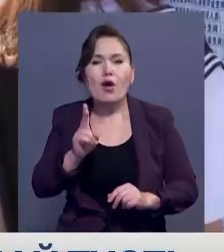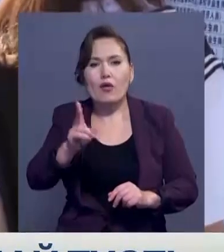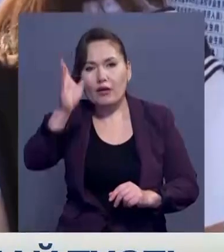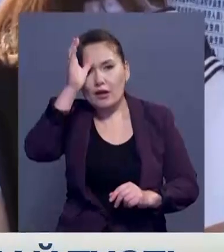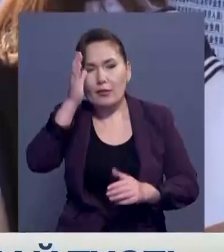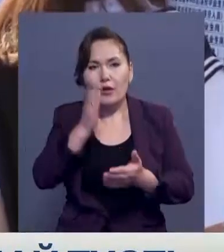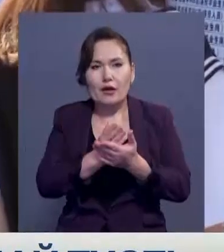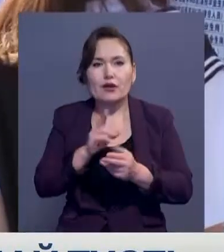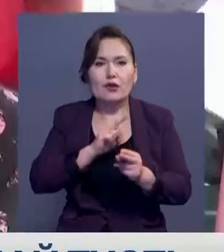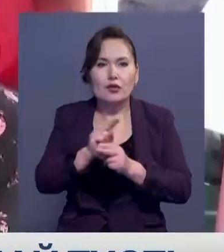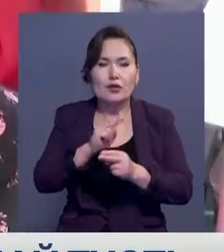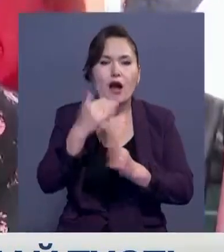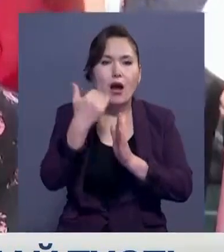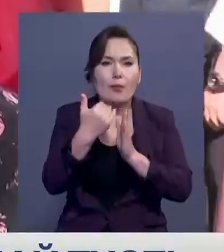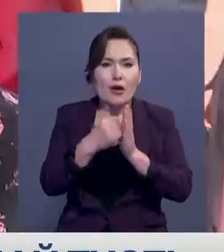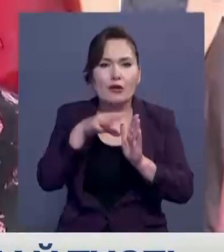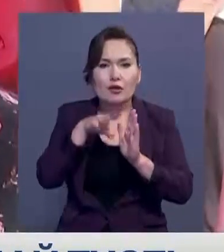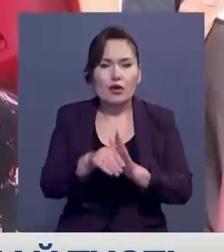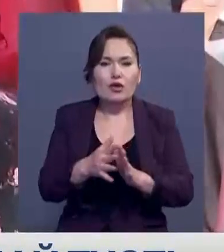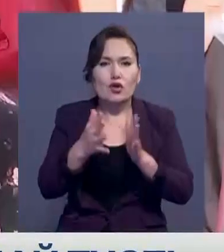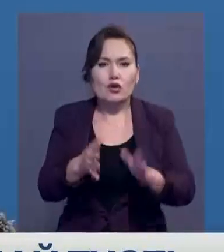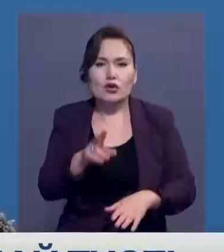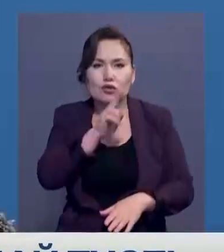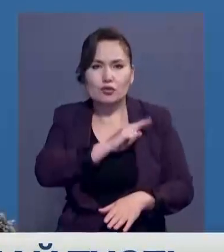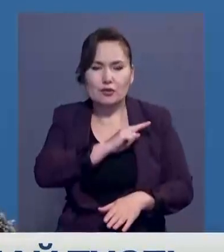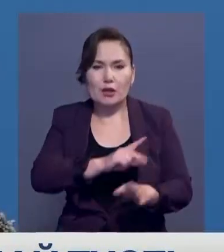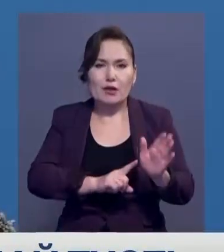ода нәрі оқыту бағдарламасының алқымы да кенейтілді.